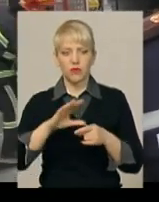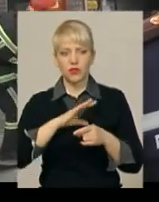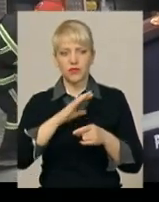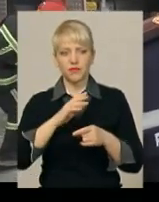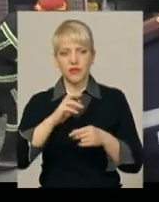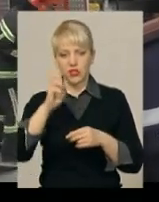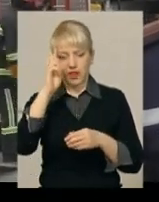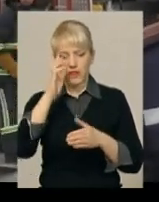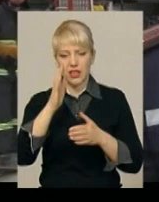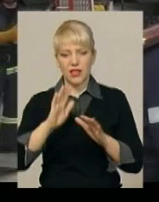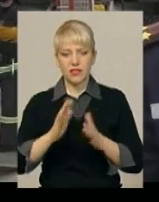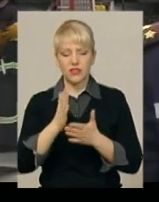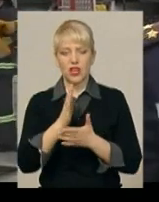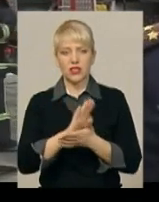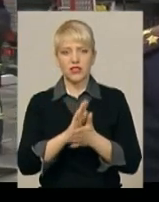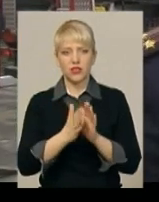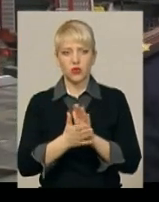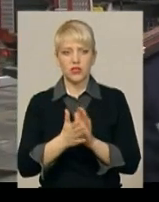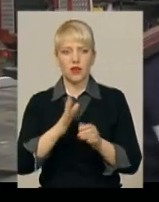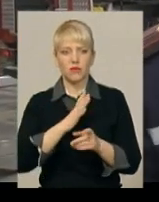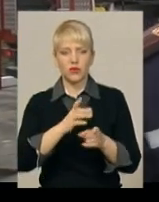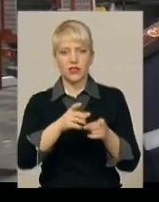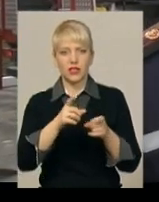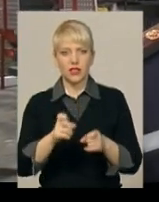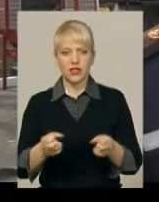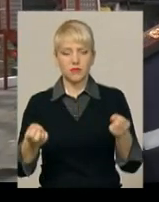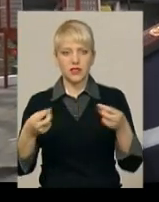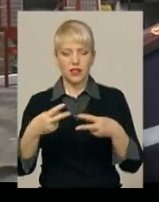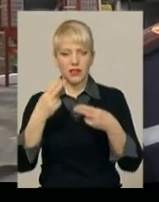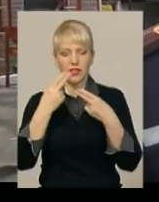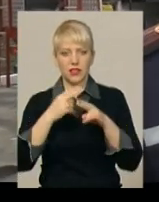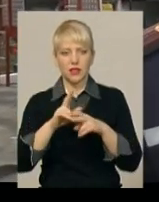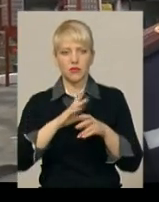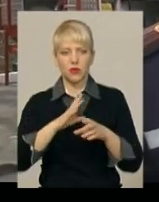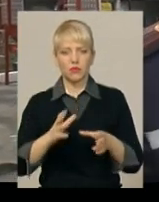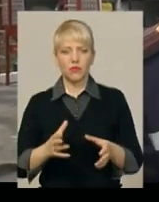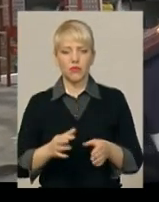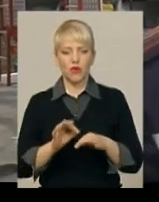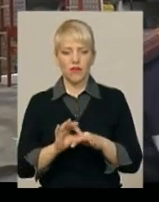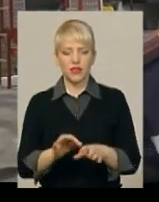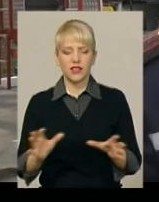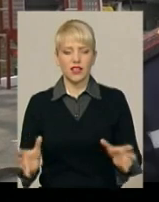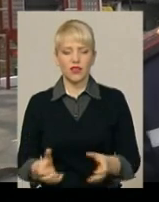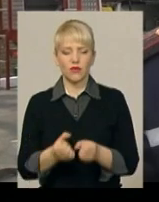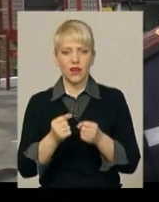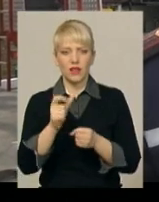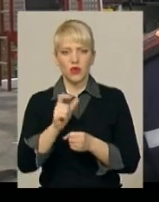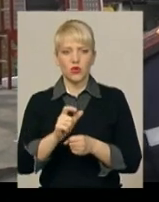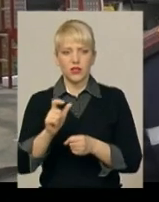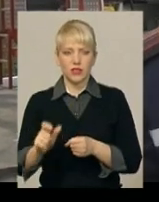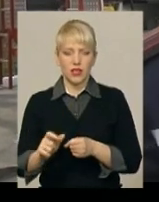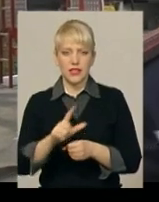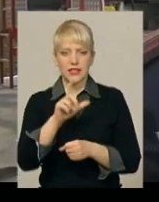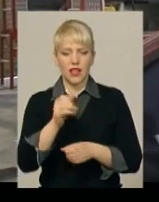надзвичайних ситуацій, де була задіяна спеціальна техніка, і також було проведено рятування людей з допомогою автодрабини, було проведено